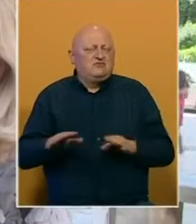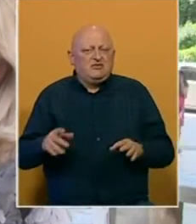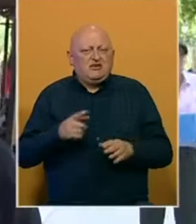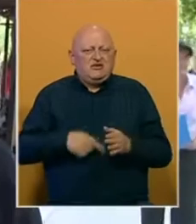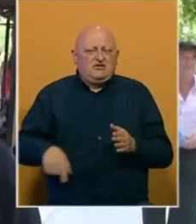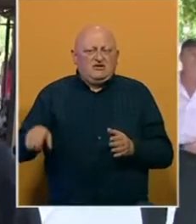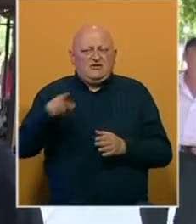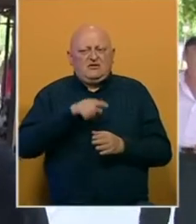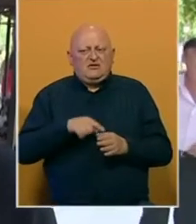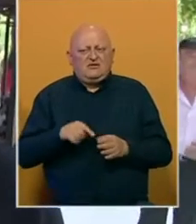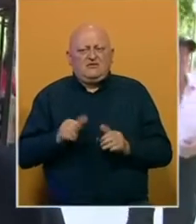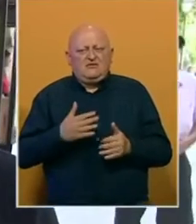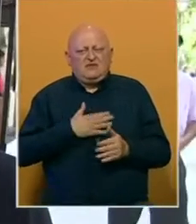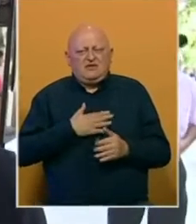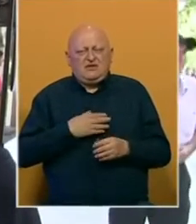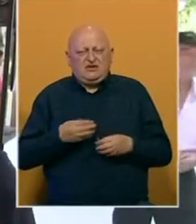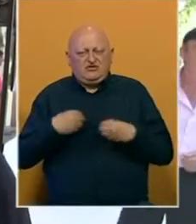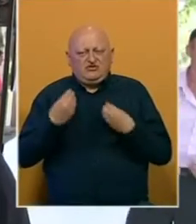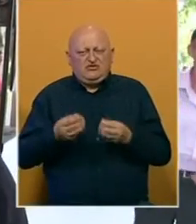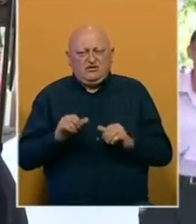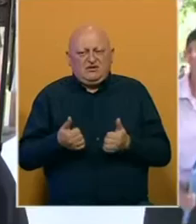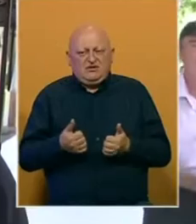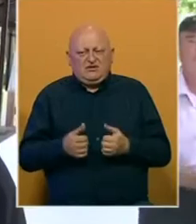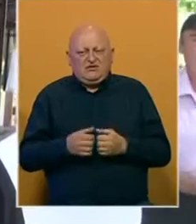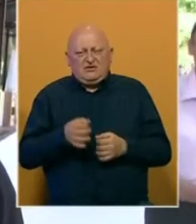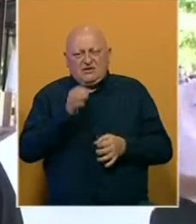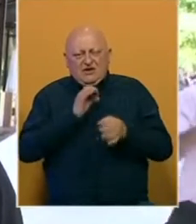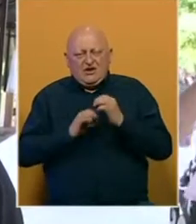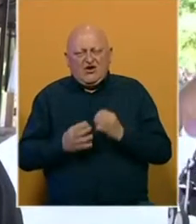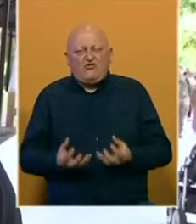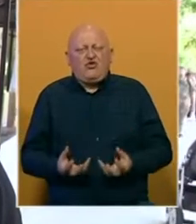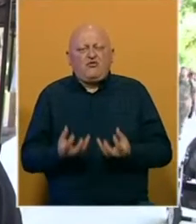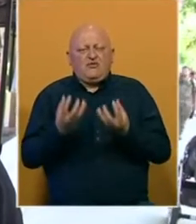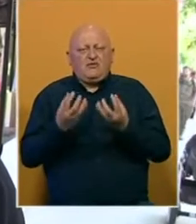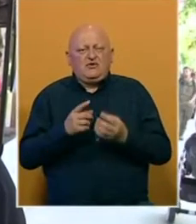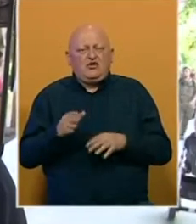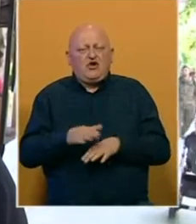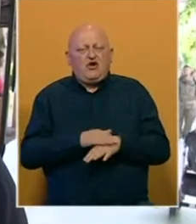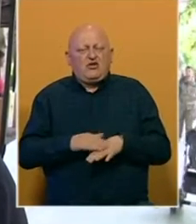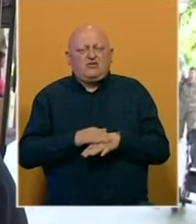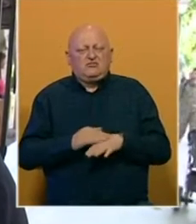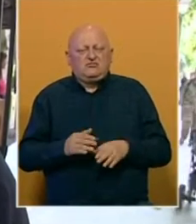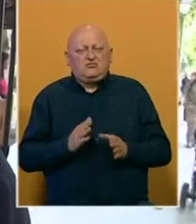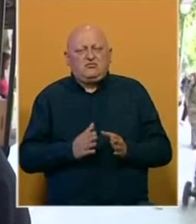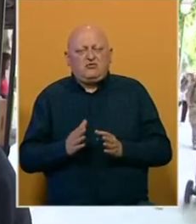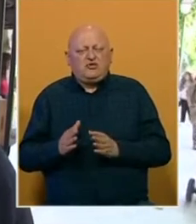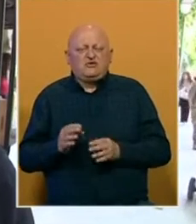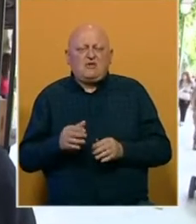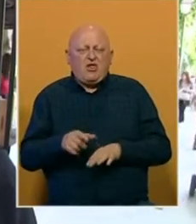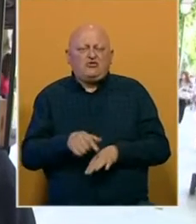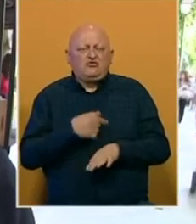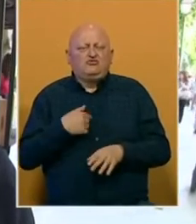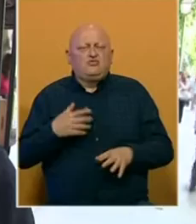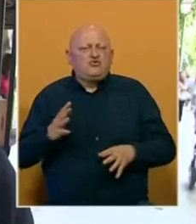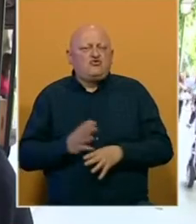zakružimo. Pa jeste, naša priča jeste od ljekovitog milja do kreme. Znači proces je malo duži, ali eto,